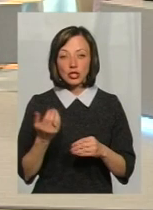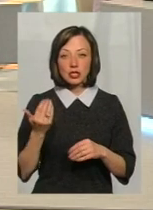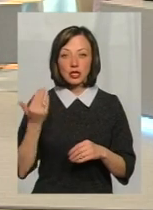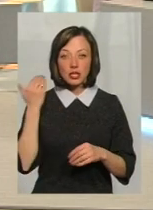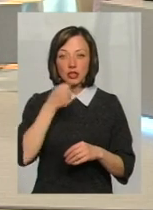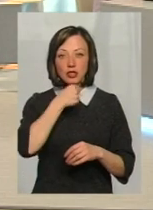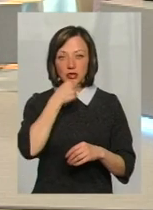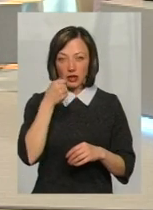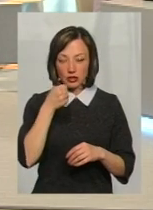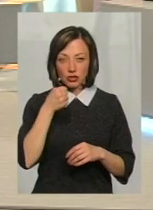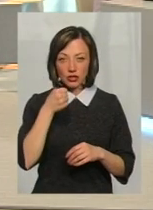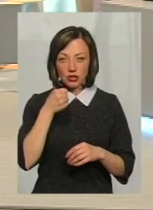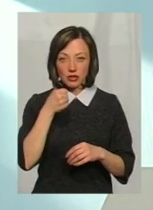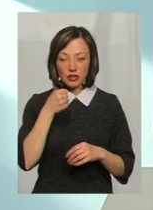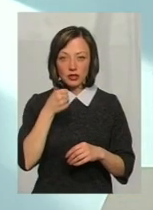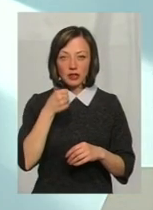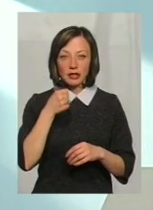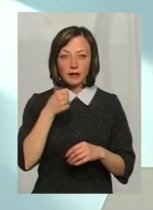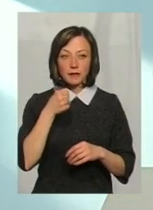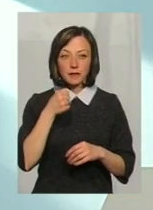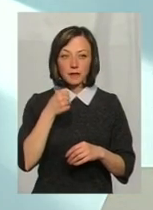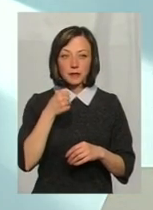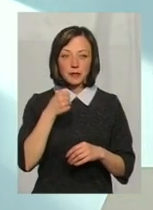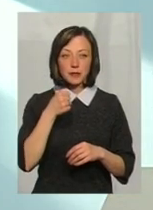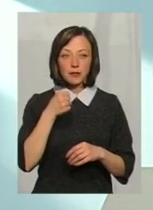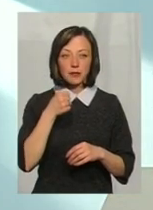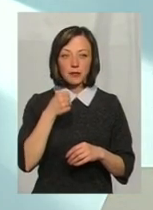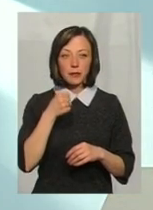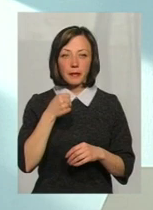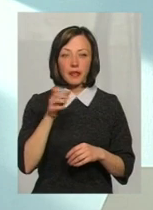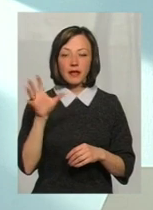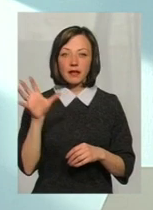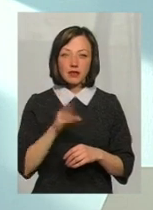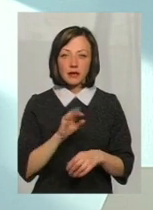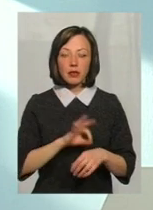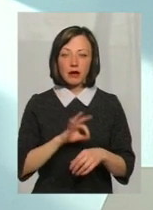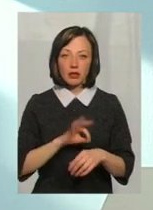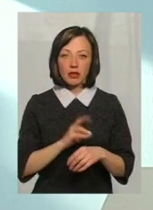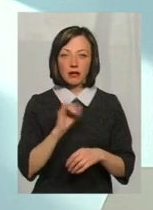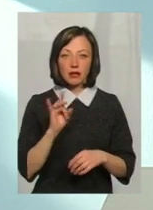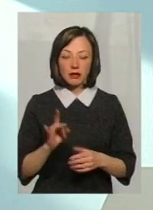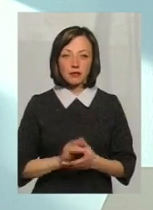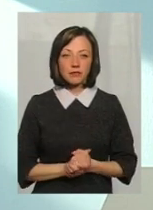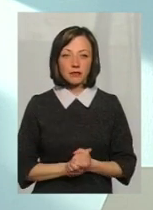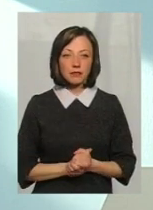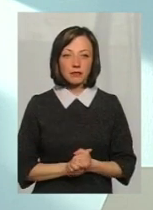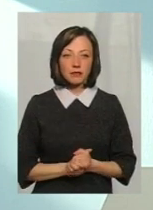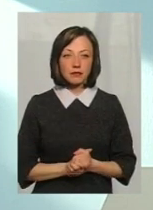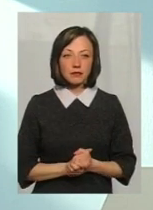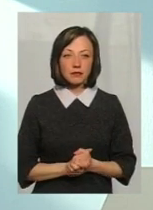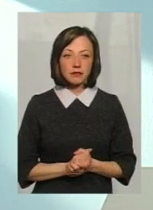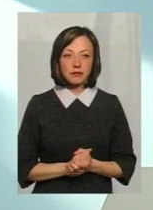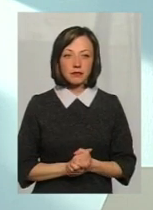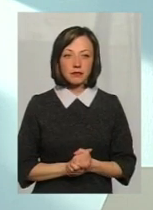ну, будемо так казати, старші, старшої вікової групи, вони всі майже перехворіли і мають імунітет до цього захворювання.